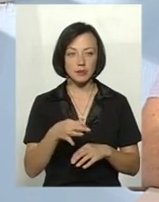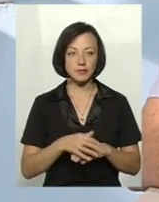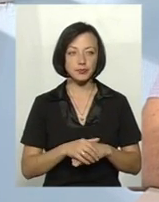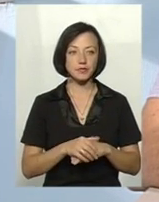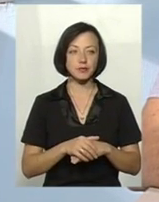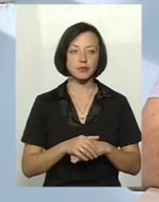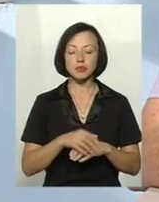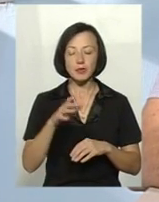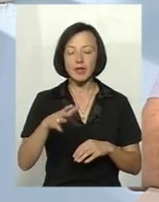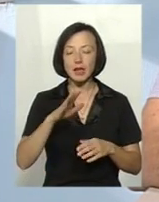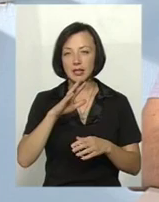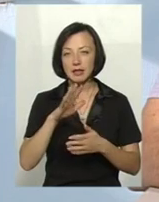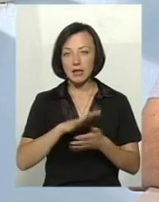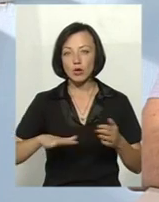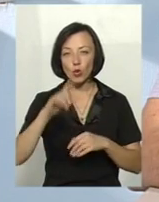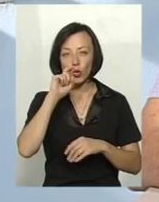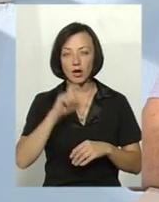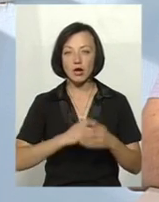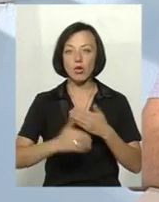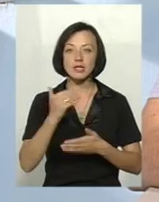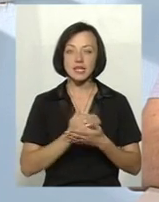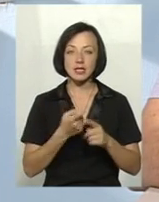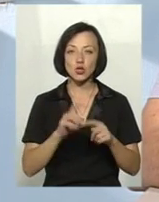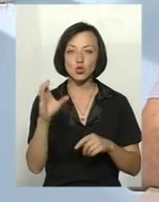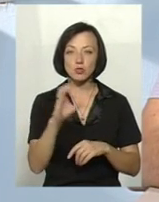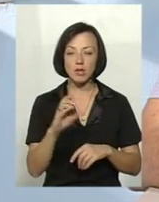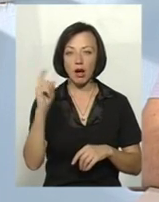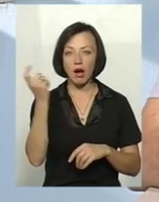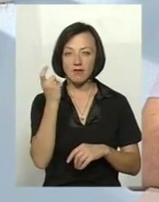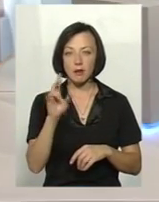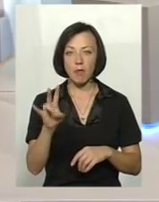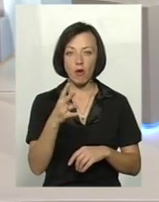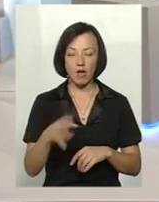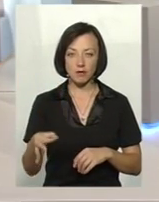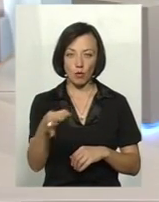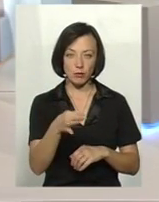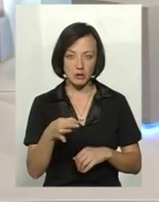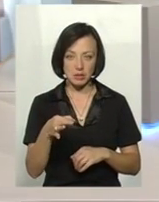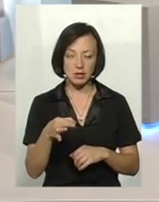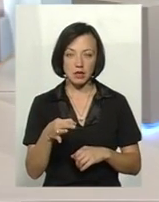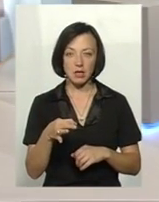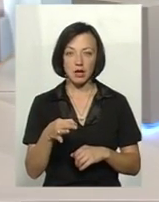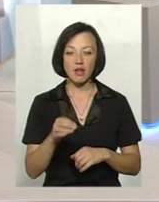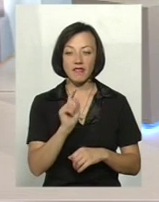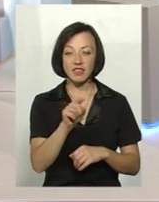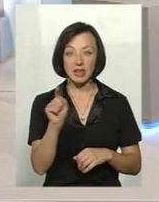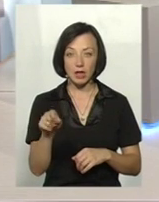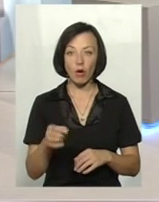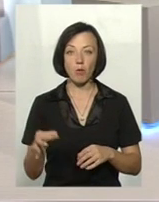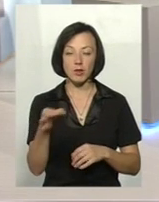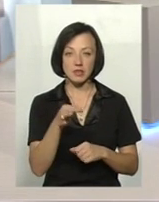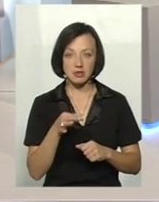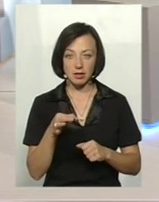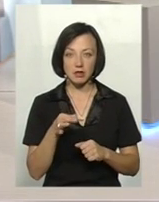Останні – це Сумська область, Харківська область, Миколаївська. Тобто в тих областях